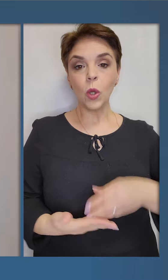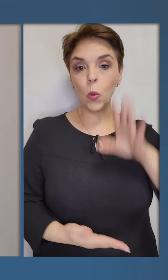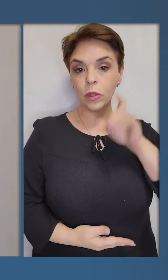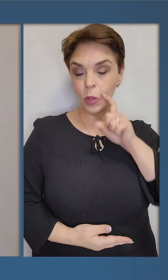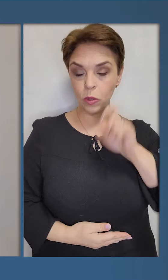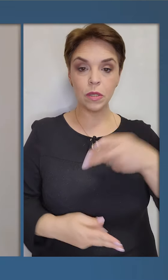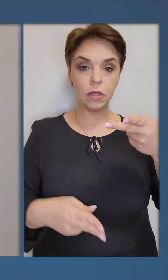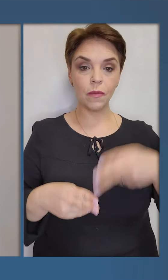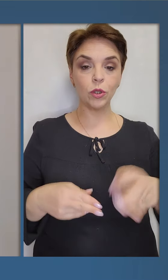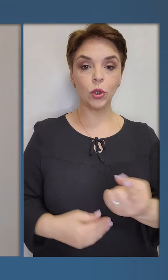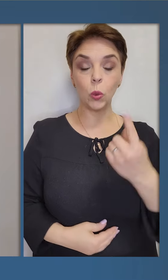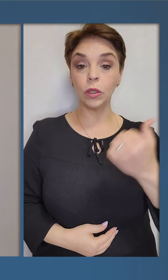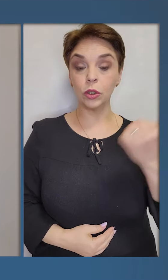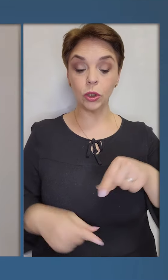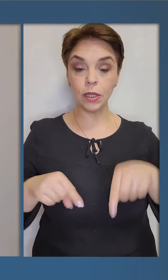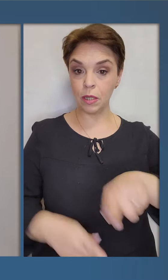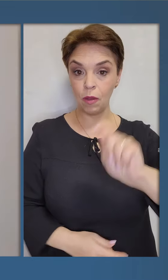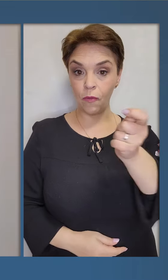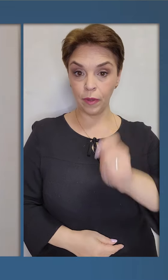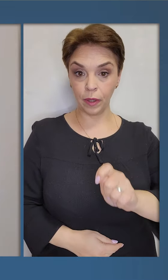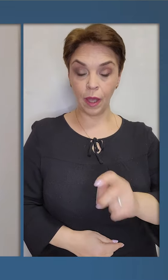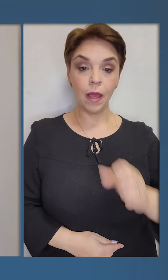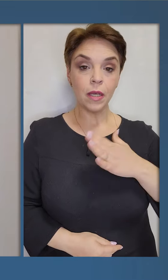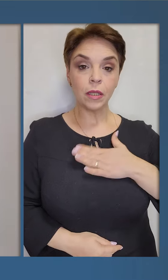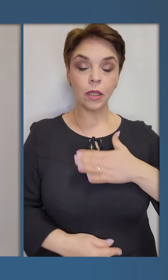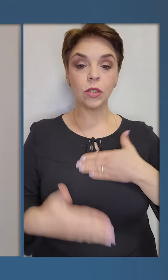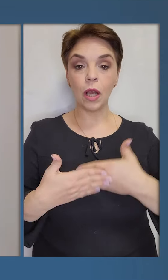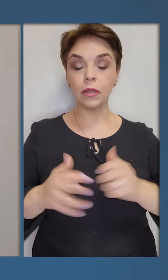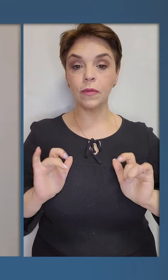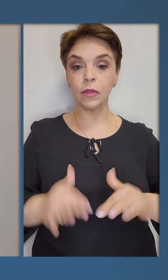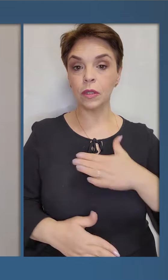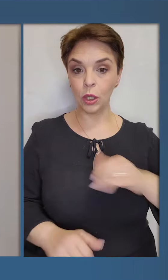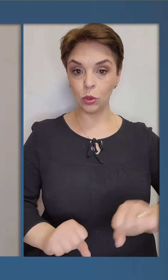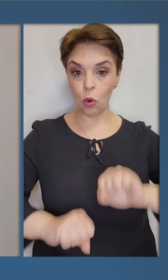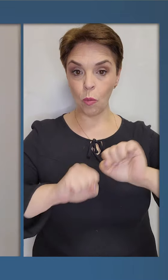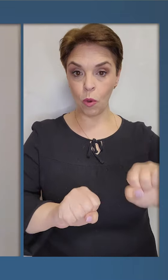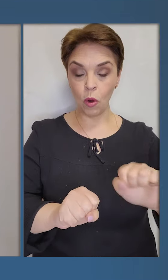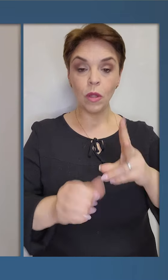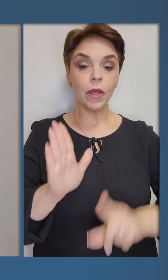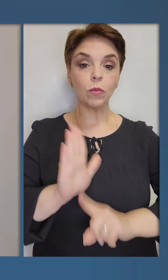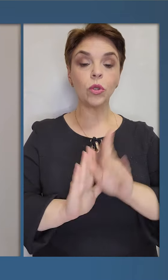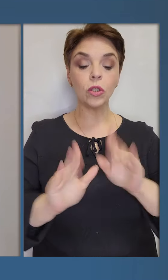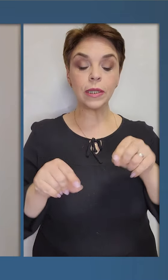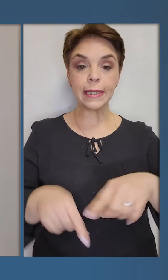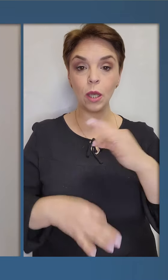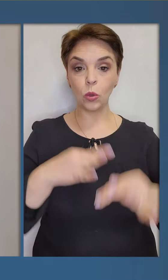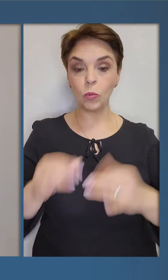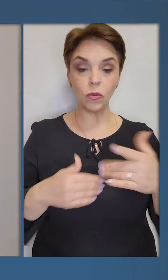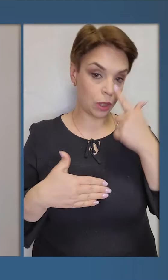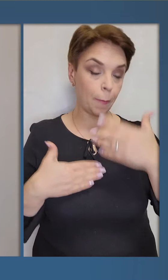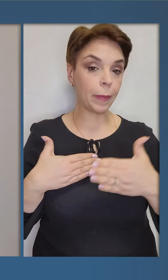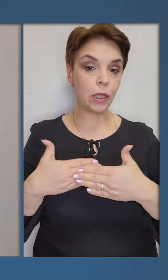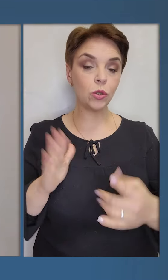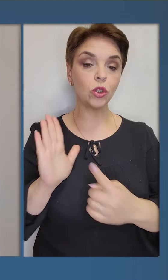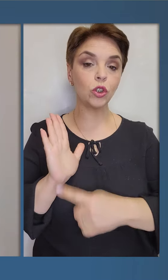Дорогі українці, українки, завершите ще один тиждень цієї війни і наших активних дій, нашої оборони. Від початку лише цієї